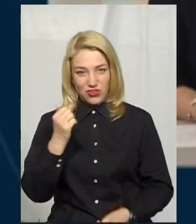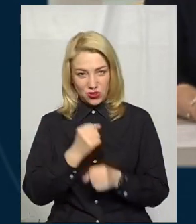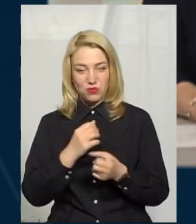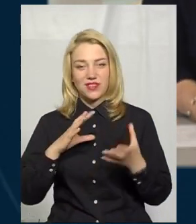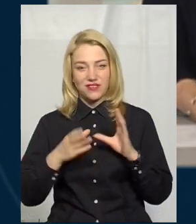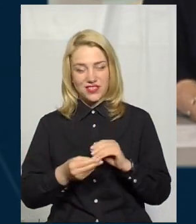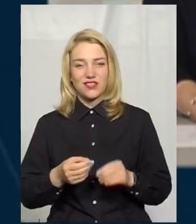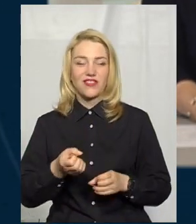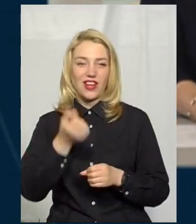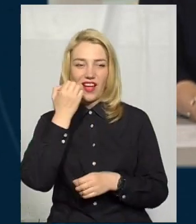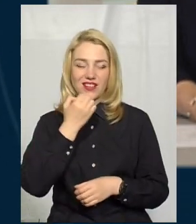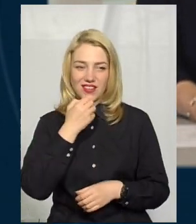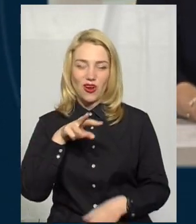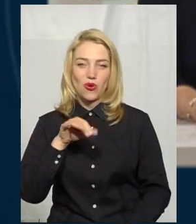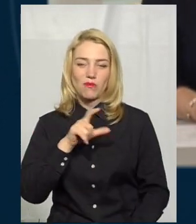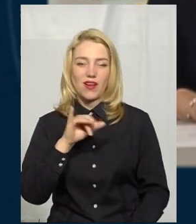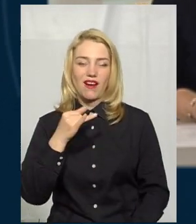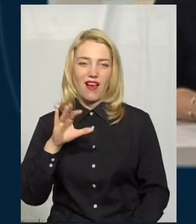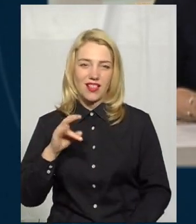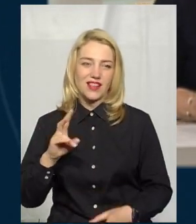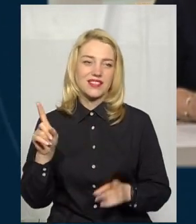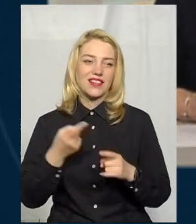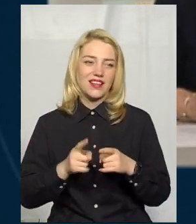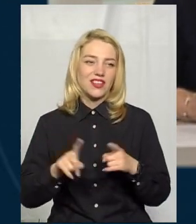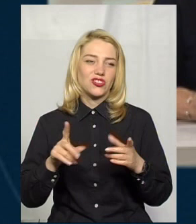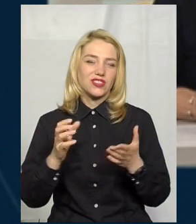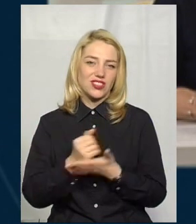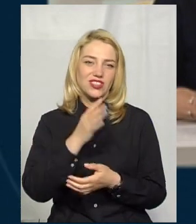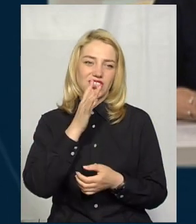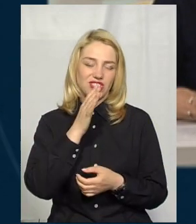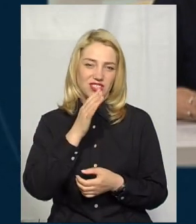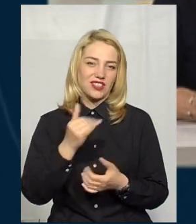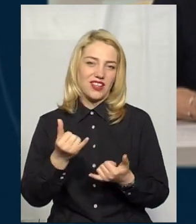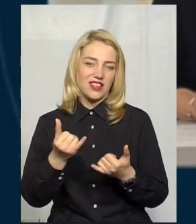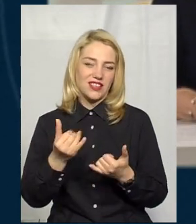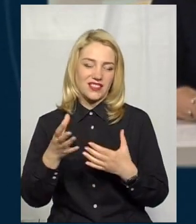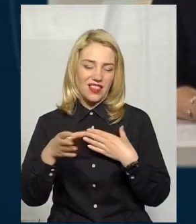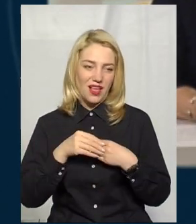висновки Дякую пане Михайло за те що знайшли час з нами поспілкуватися